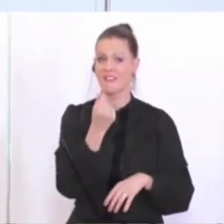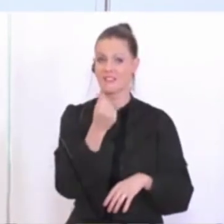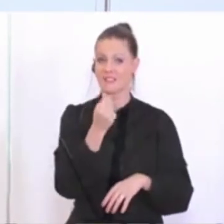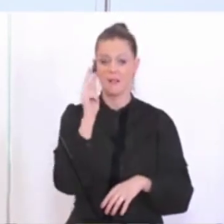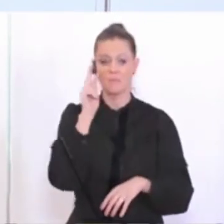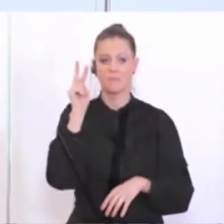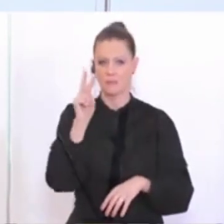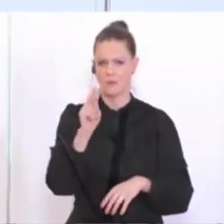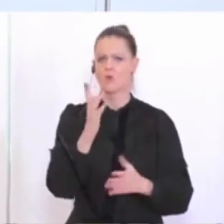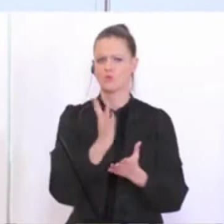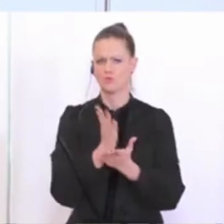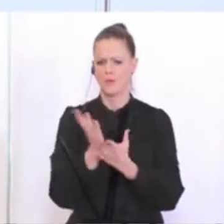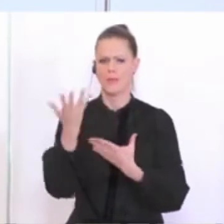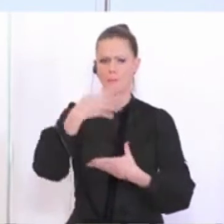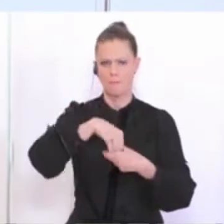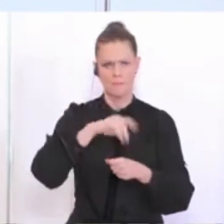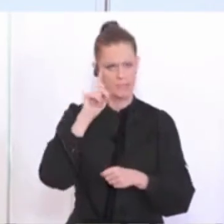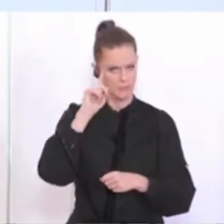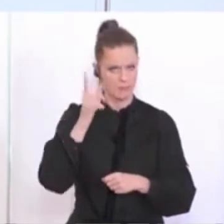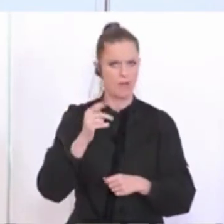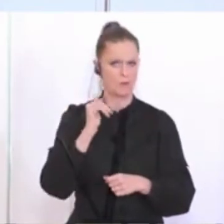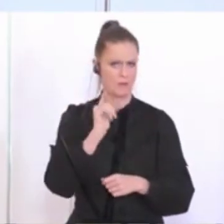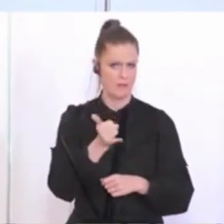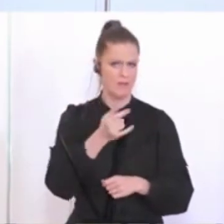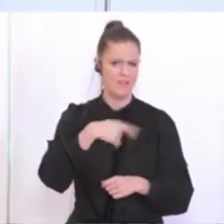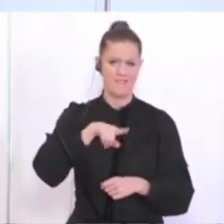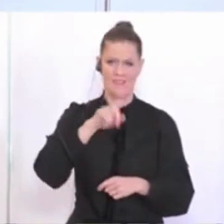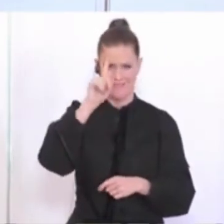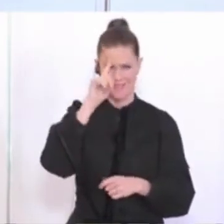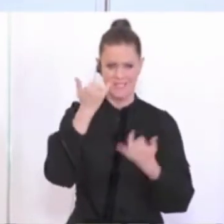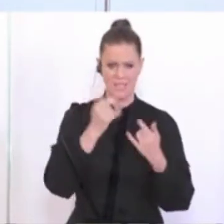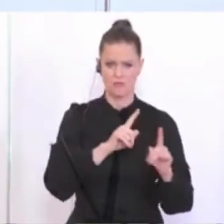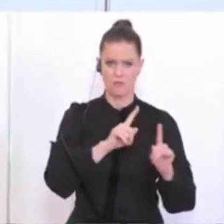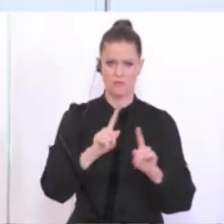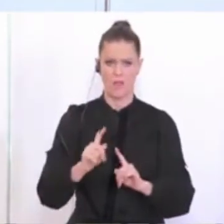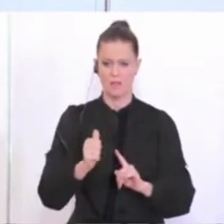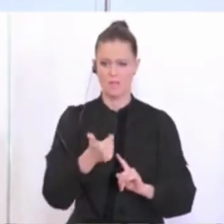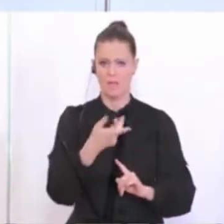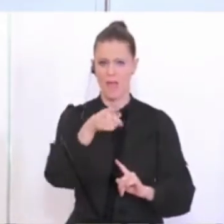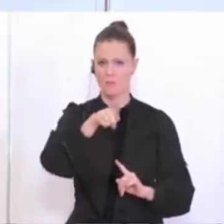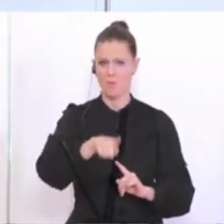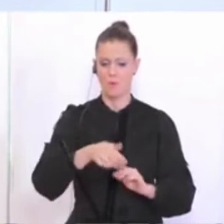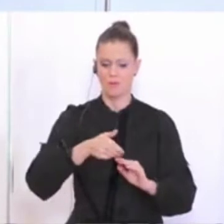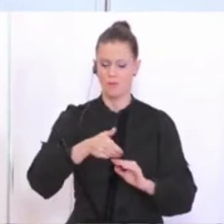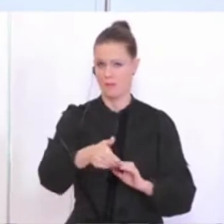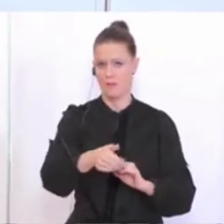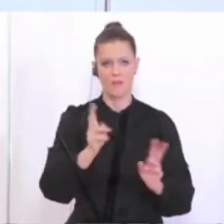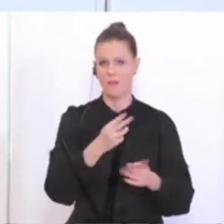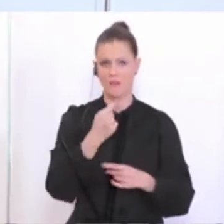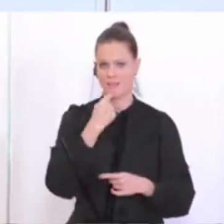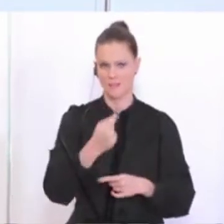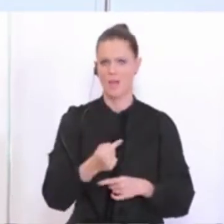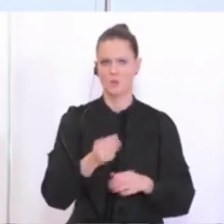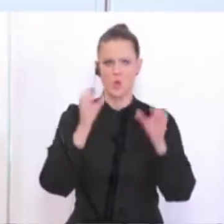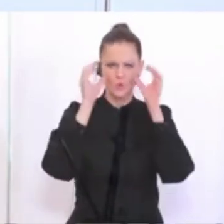hier nicht aus dem Auge verlieren, weil wir wissen, dass wir Stand jetzt mehrere Monate eigentlich nicht mit der Nachricht aushelfen können, dass hier